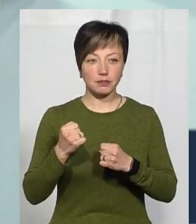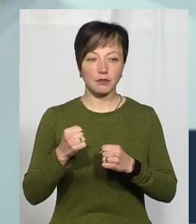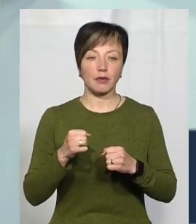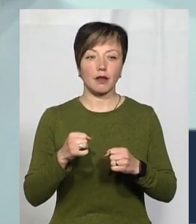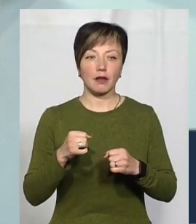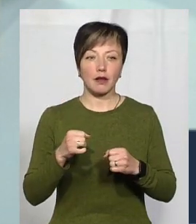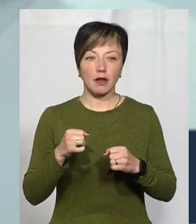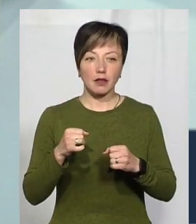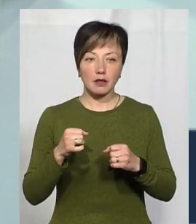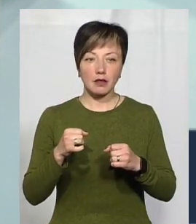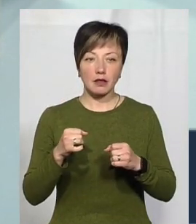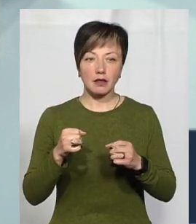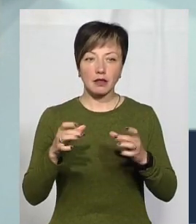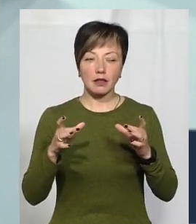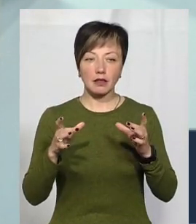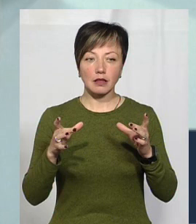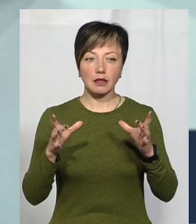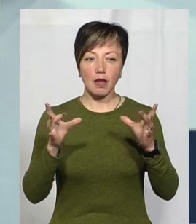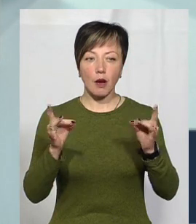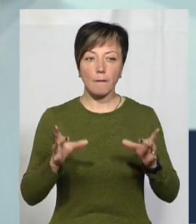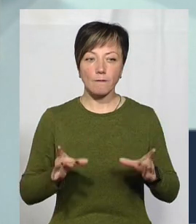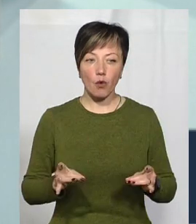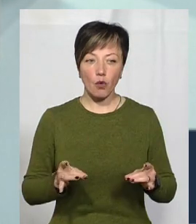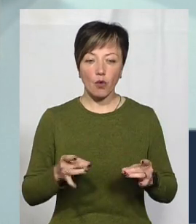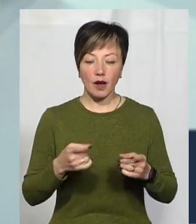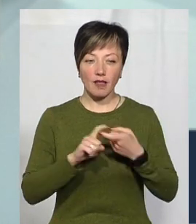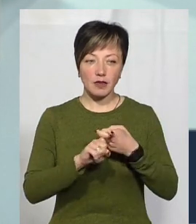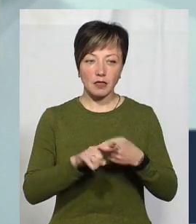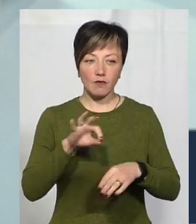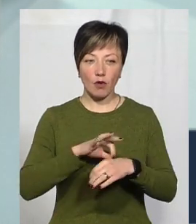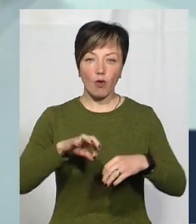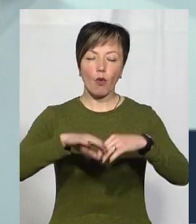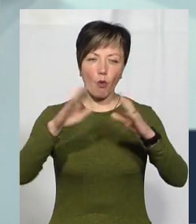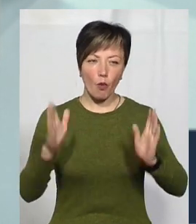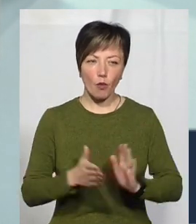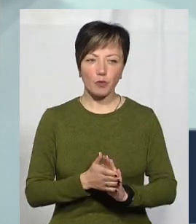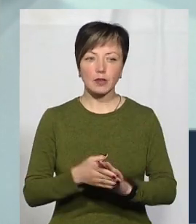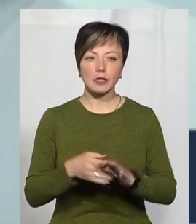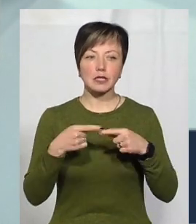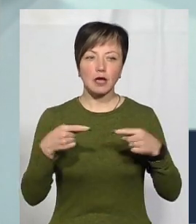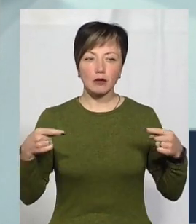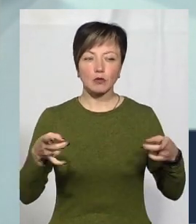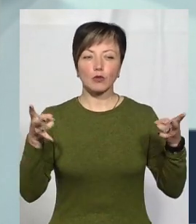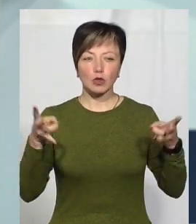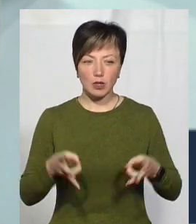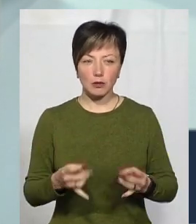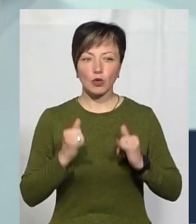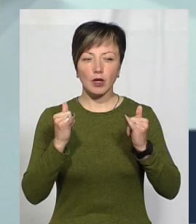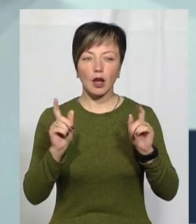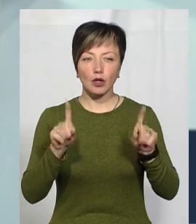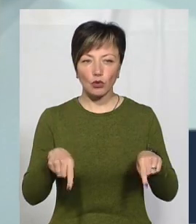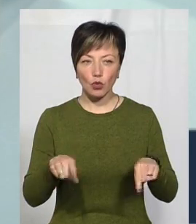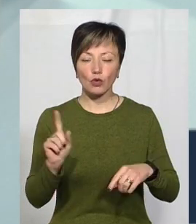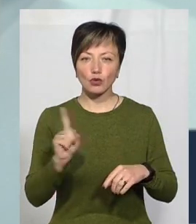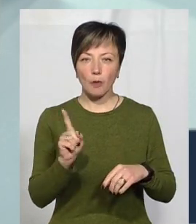інфекційних хвороб. Тобто, весь комплекс тих засобів, які потрібні для того, щоб